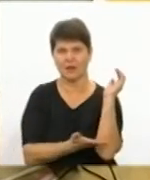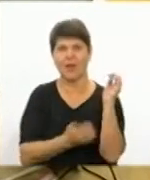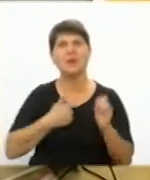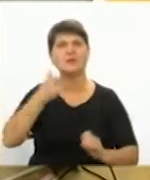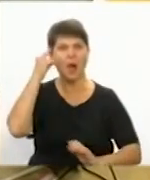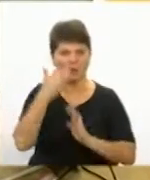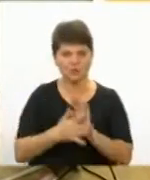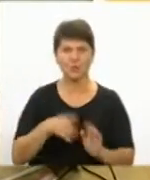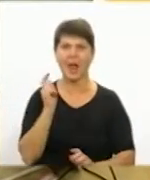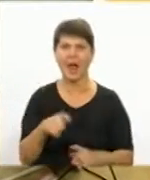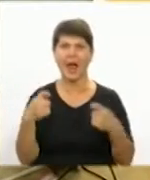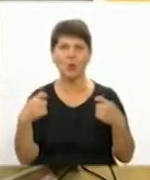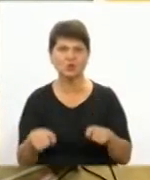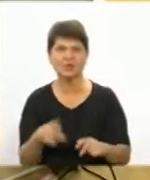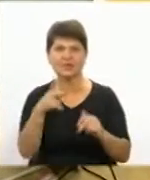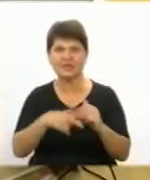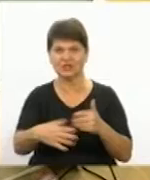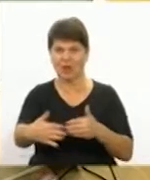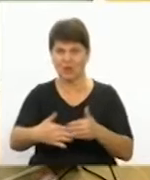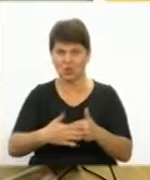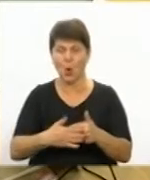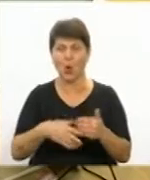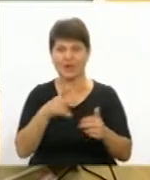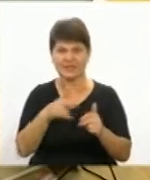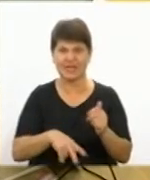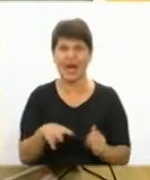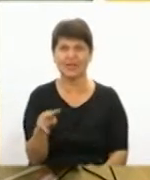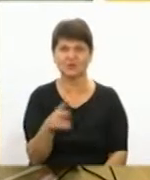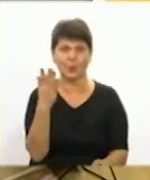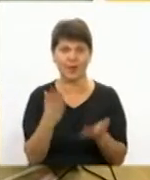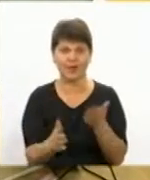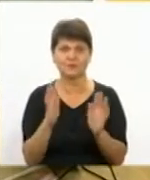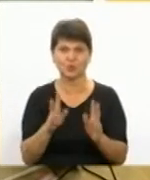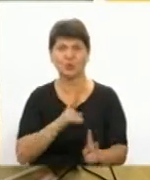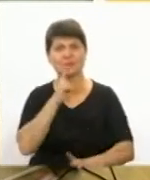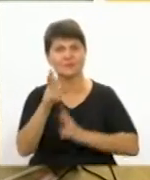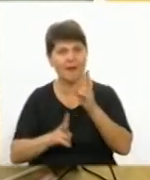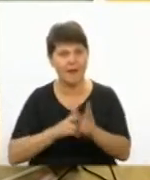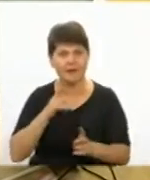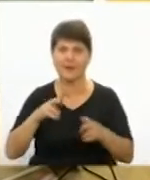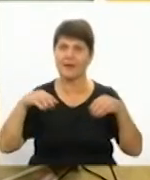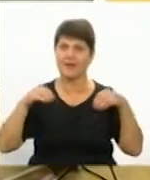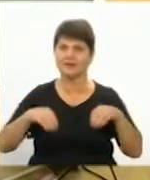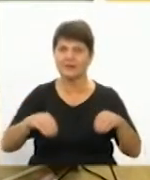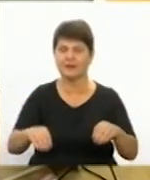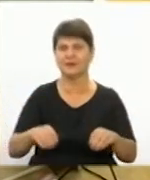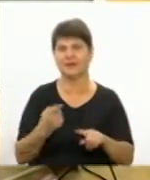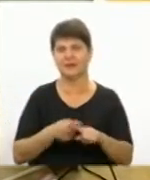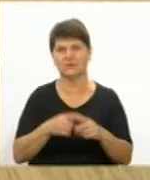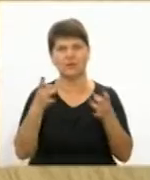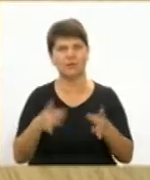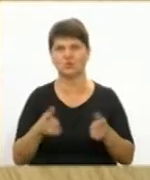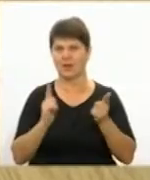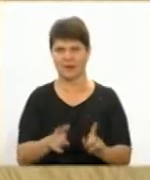що аукціон закінчиться десь ближче до кінця листопада. Якщо будуть якісь скарги і садити саджанці, буде просто